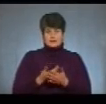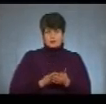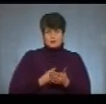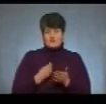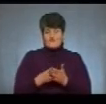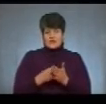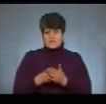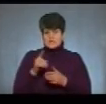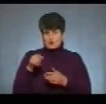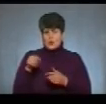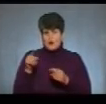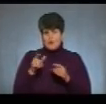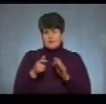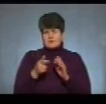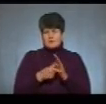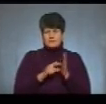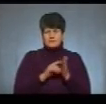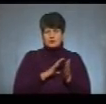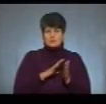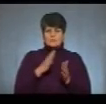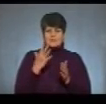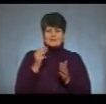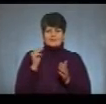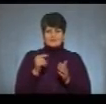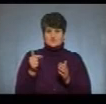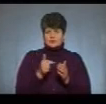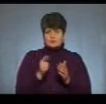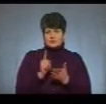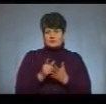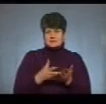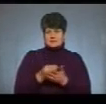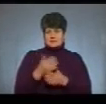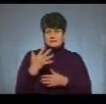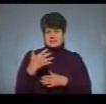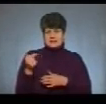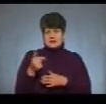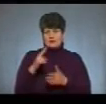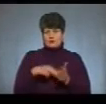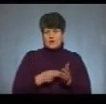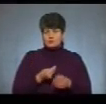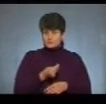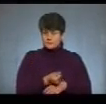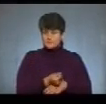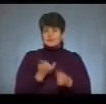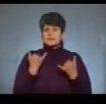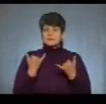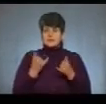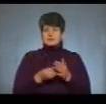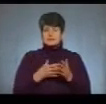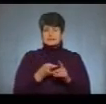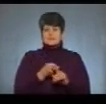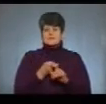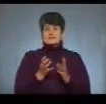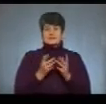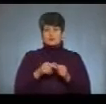номера в готелі, наприклад, 5 тисяч гривень за 5 діб, турист мав доплатити 50 гривень податку. Тепер ціна залежатиме і від